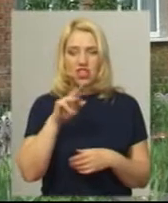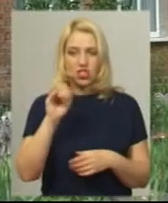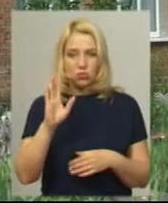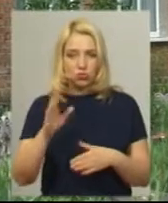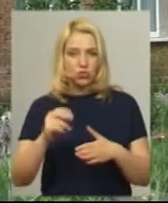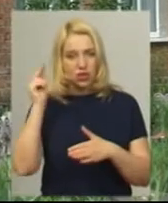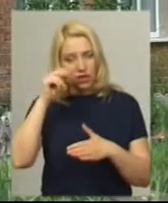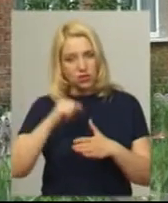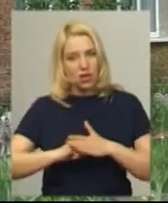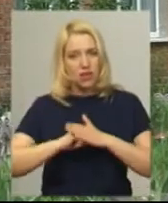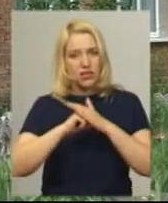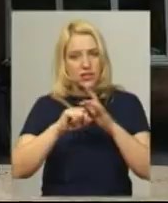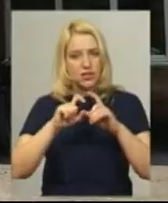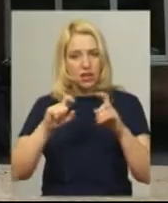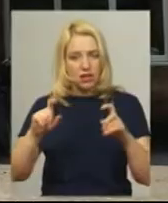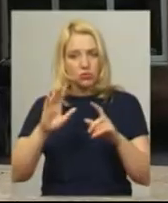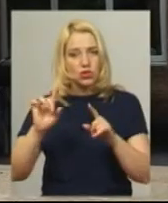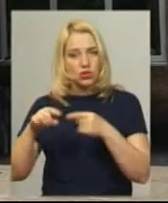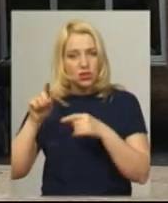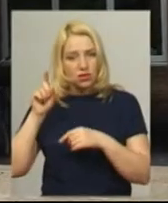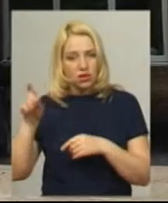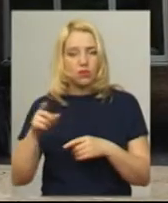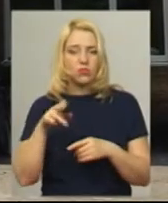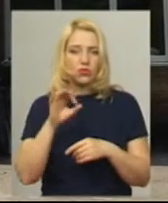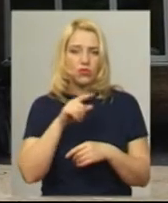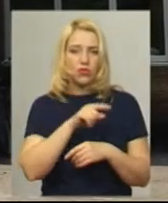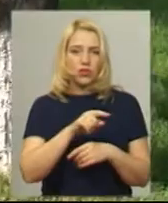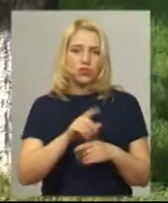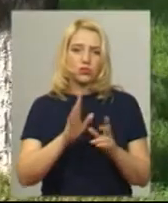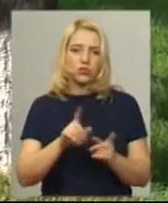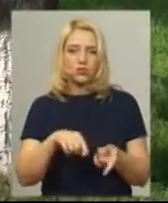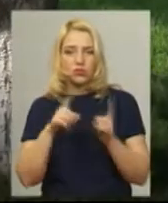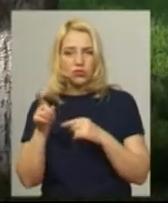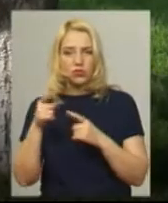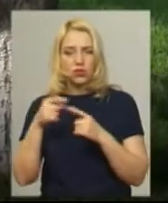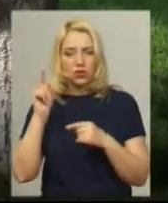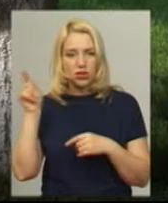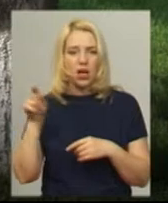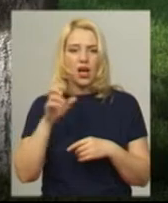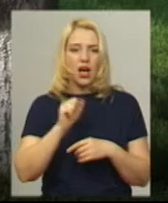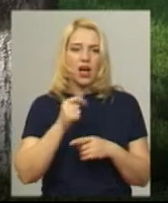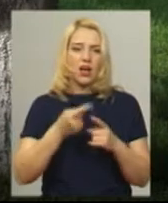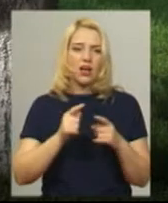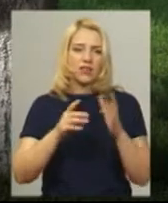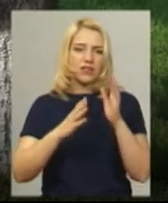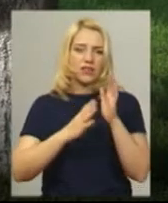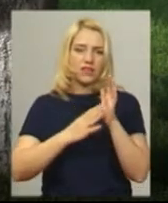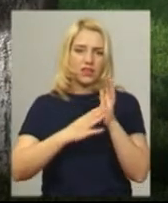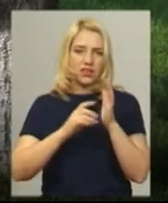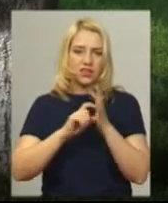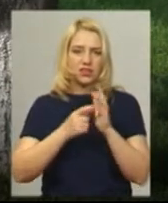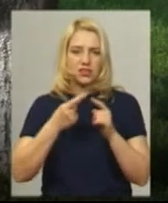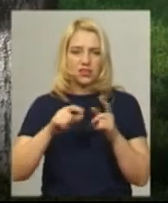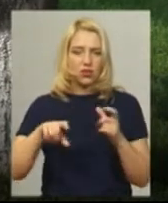їм доведеться останній навчальний рік провести в іншій школі, бо в Требухівцях зроблять дев'ятирічку. Це дорога, всяке може бути. І це